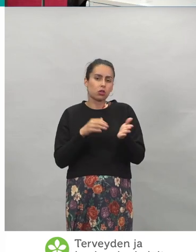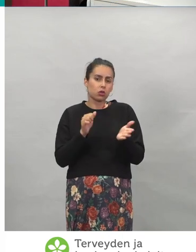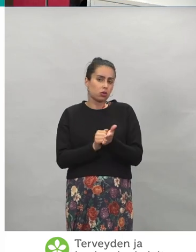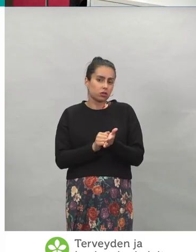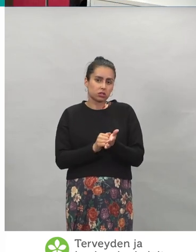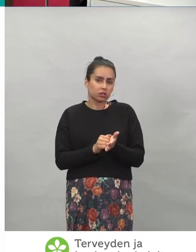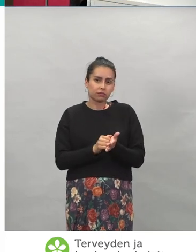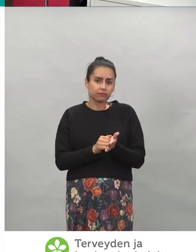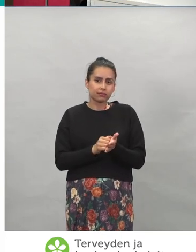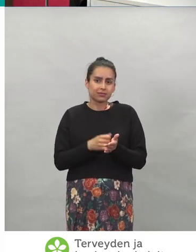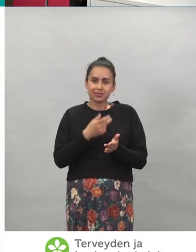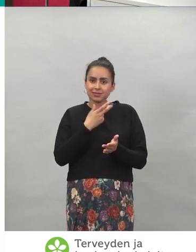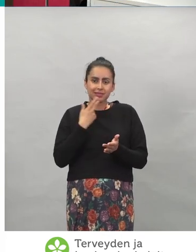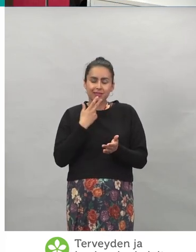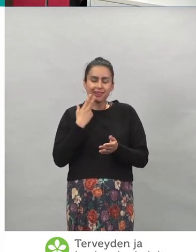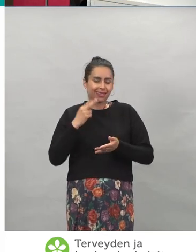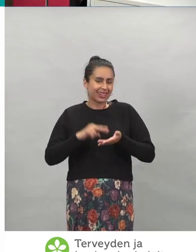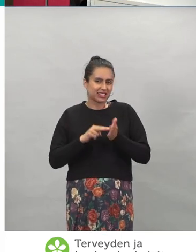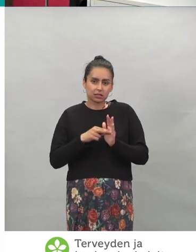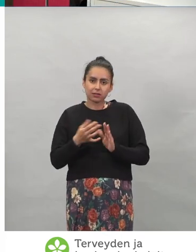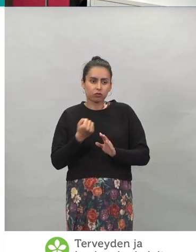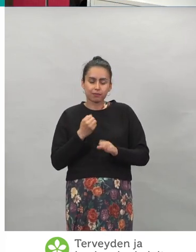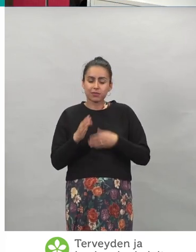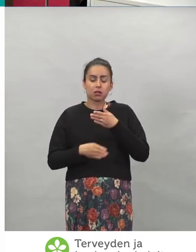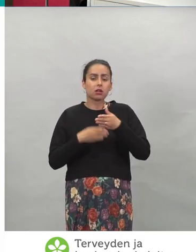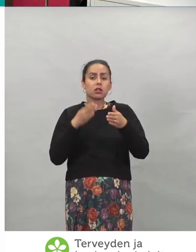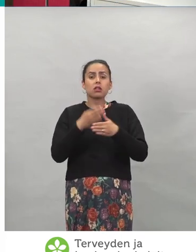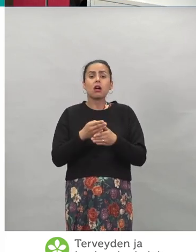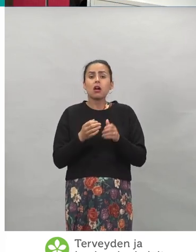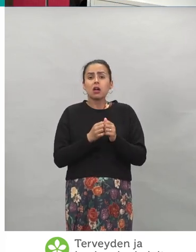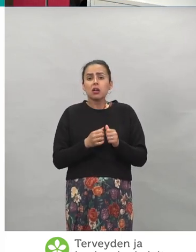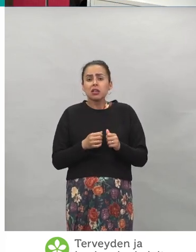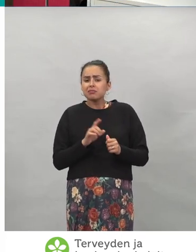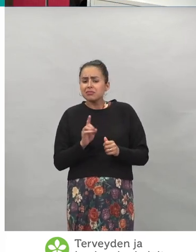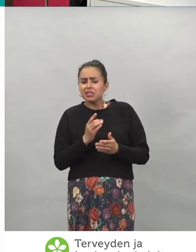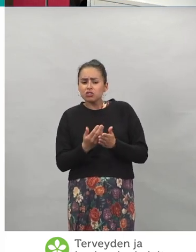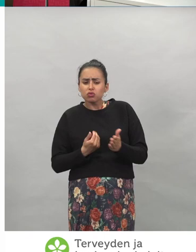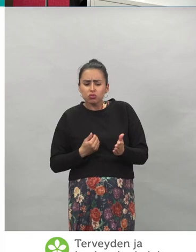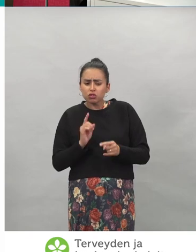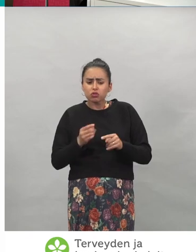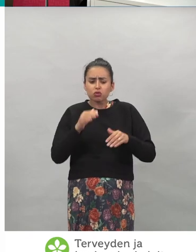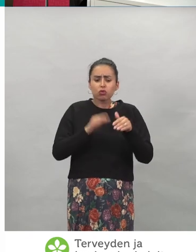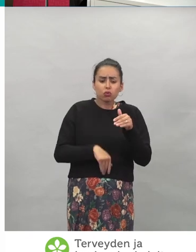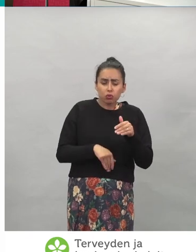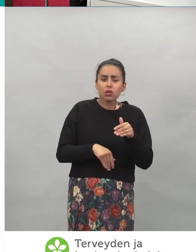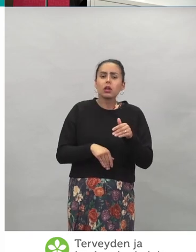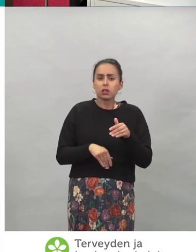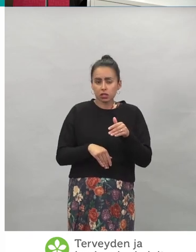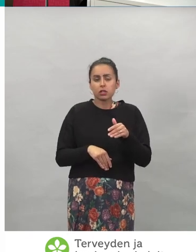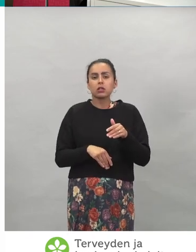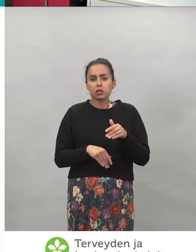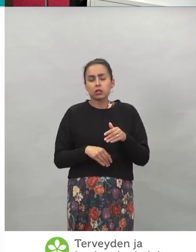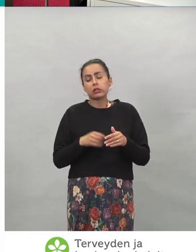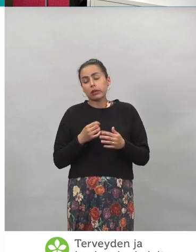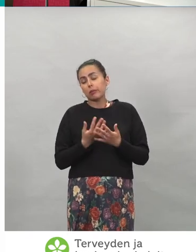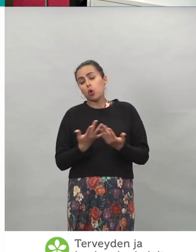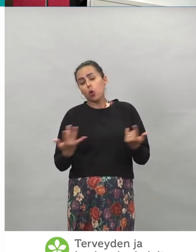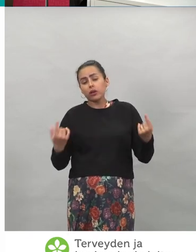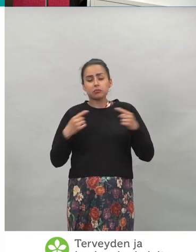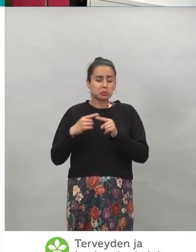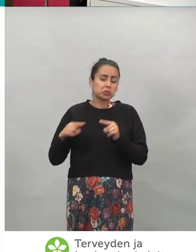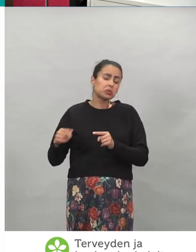voida teknisesti muodostaa. No mistä tämä sitten mahtaa johtua, että se on tyhjää, niin siihen on useita